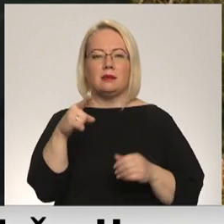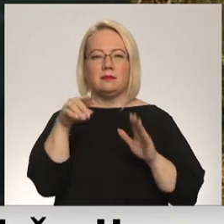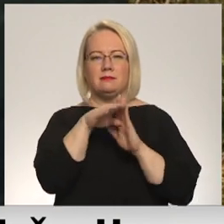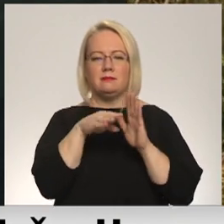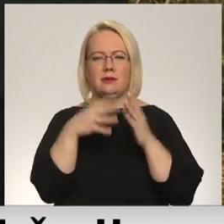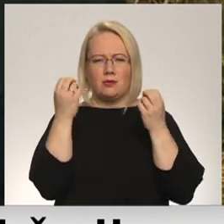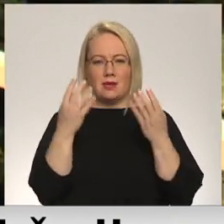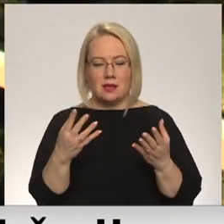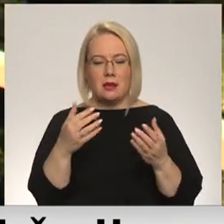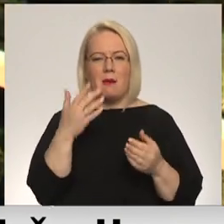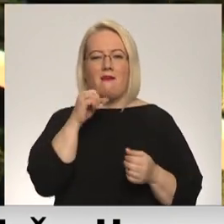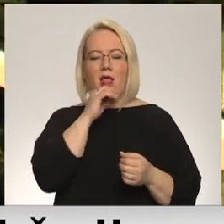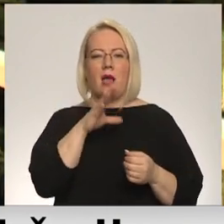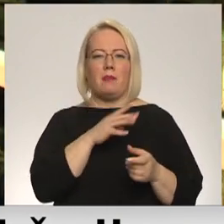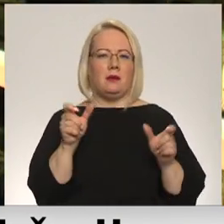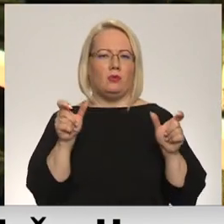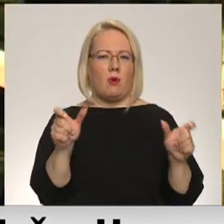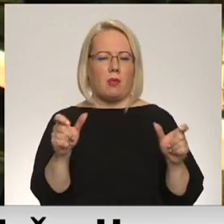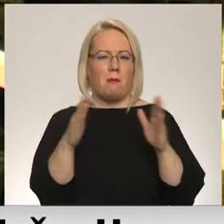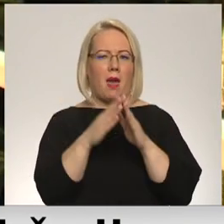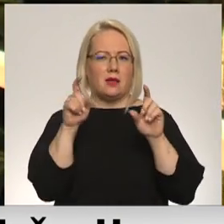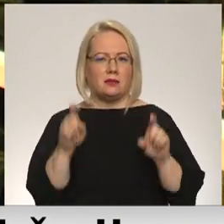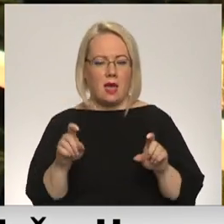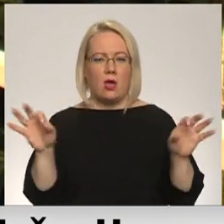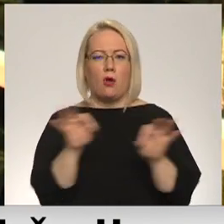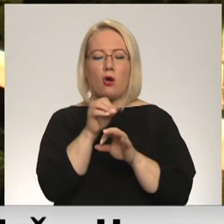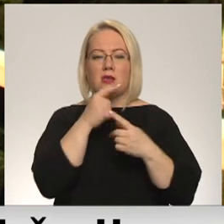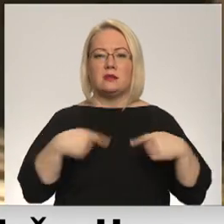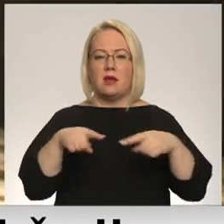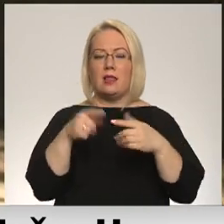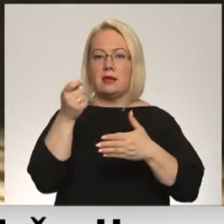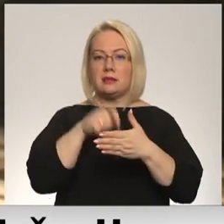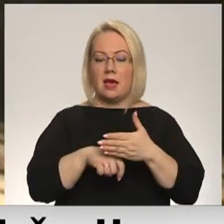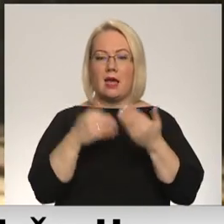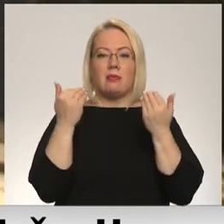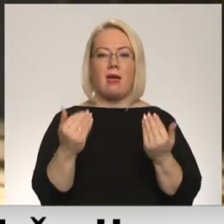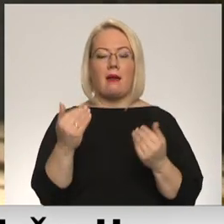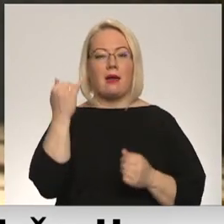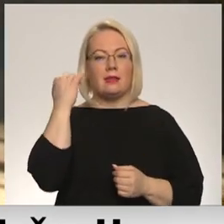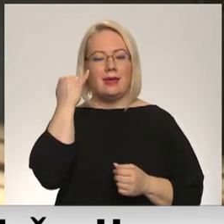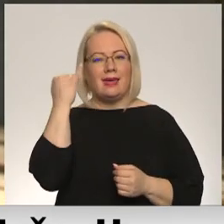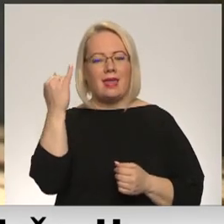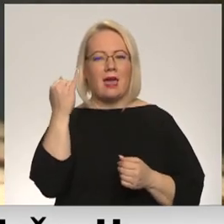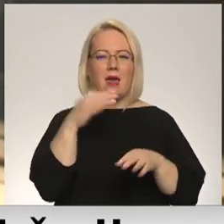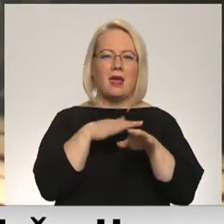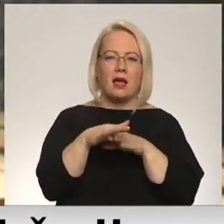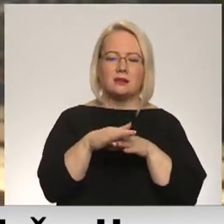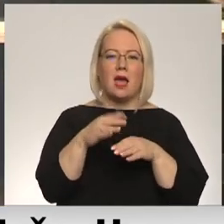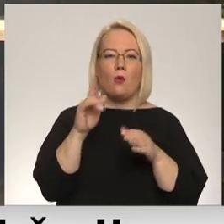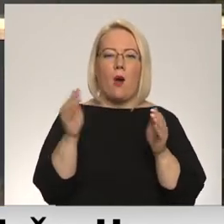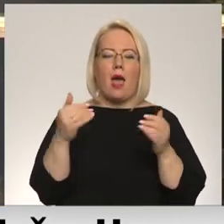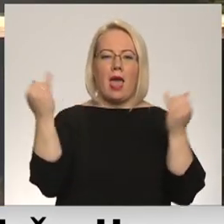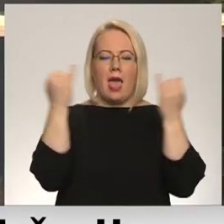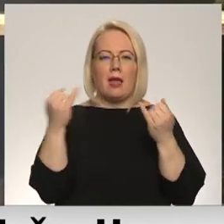gadumījā bija komandanta stunda un koncertu zāles bija slēgtas. Šogad ideja realizēta simbolizējot eglas ceļu no mazas podiņā